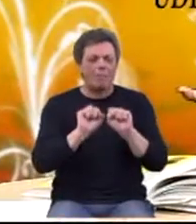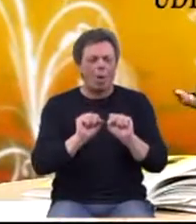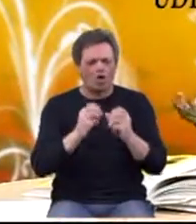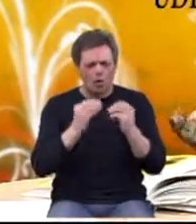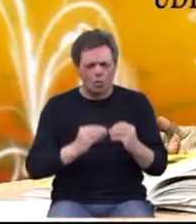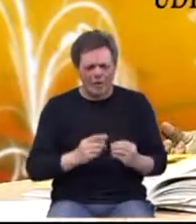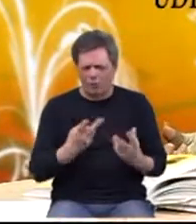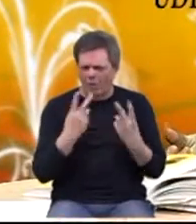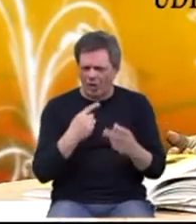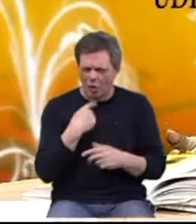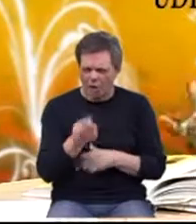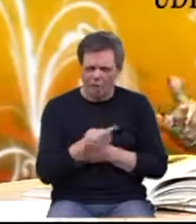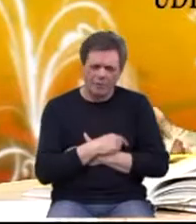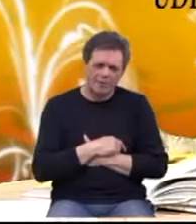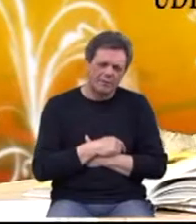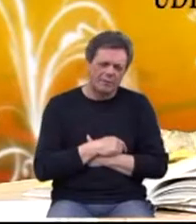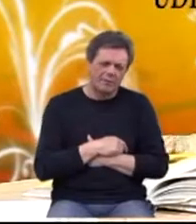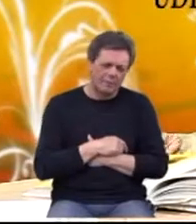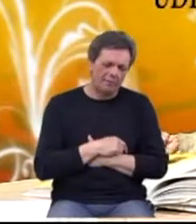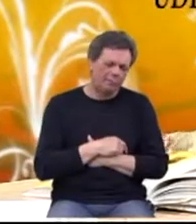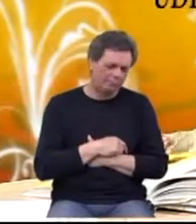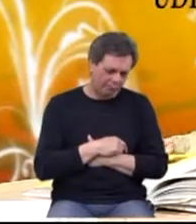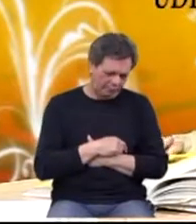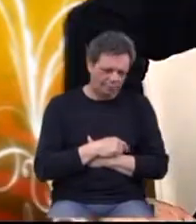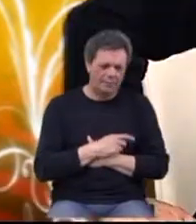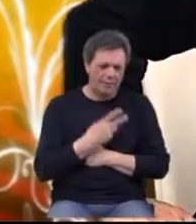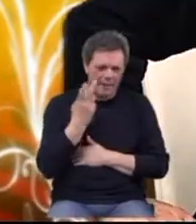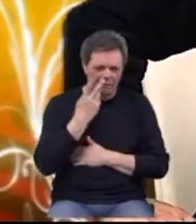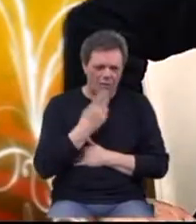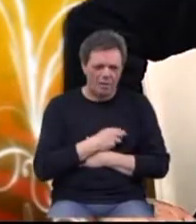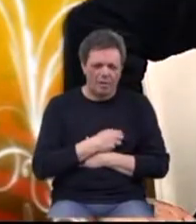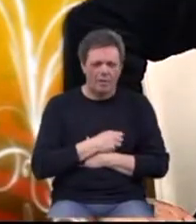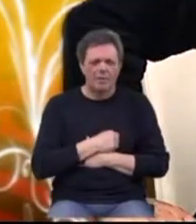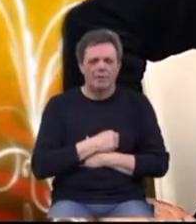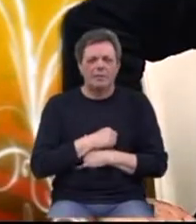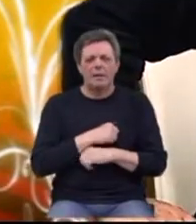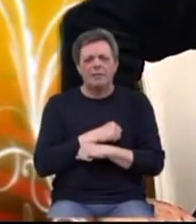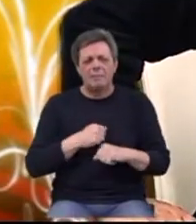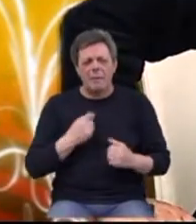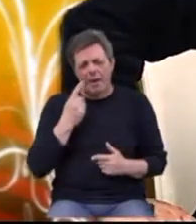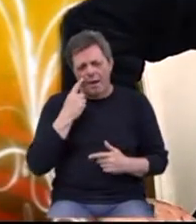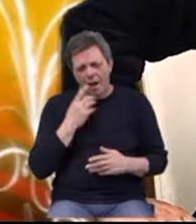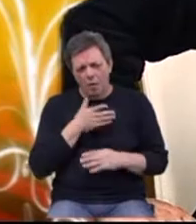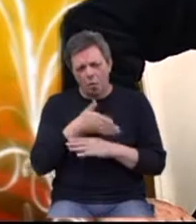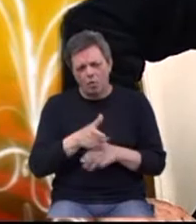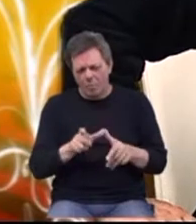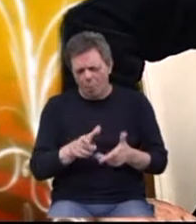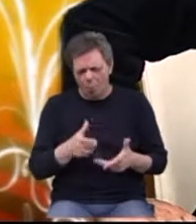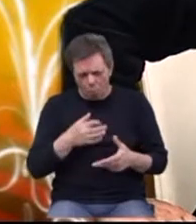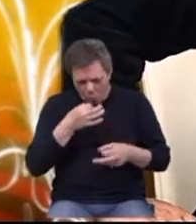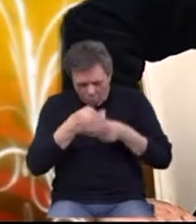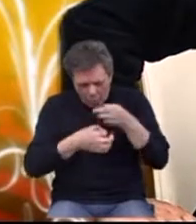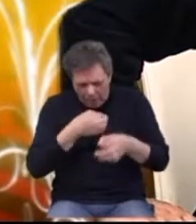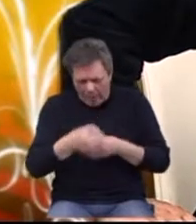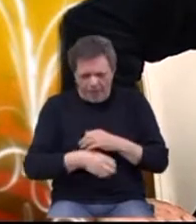što je jako važno naglasiti. Naravno, mislim, gledajte, debiljena, ako uđemo baš u samu analizu,